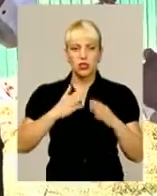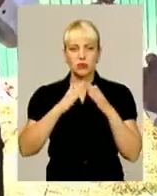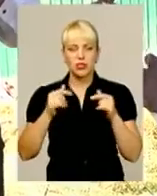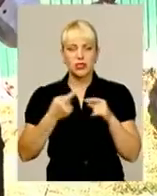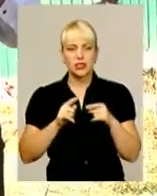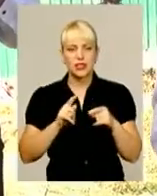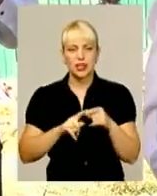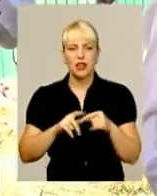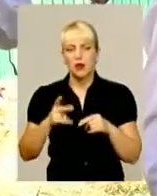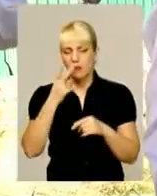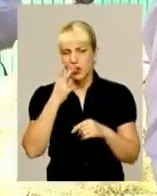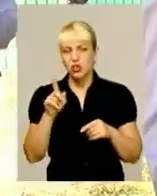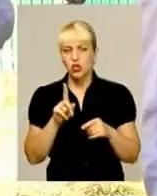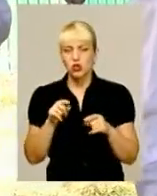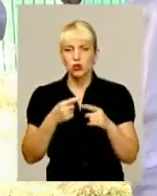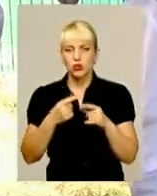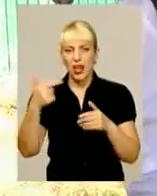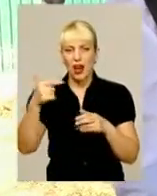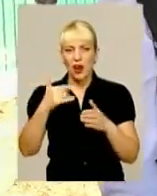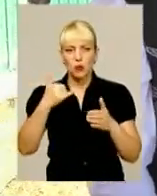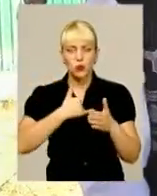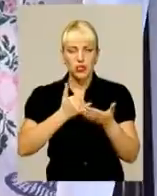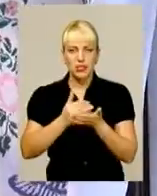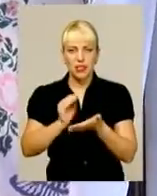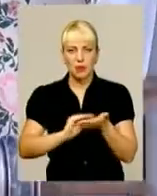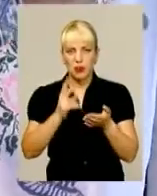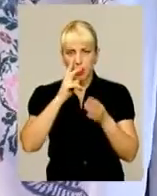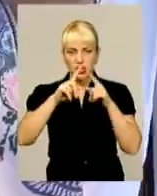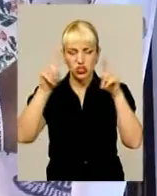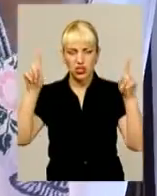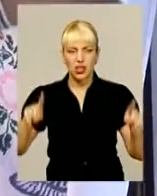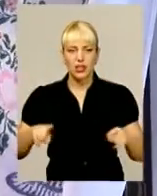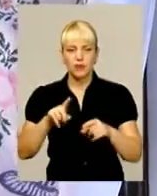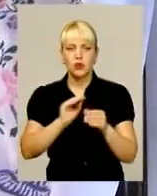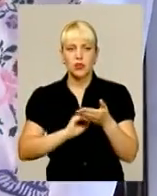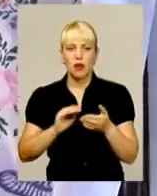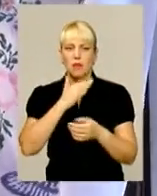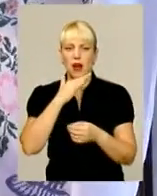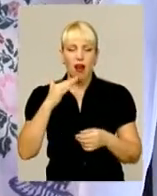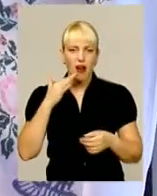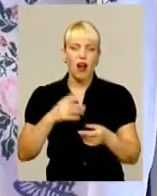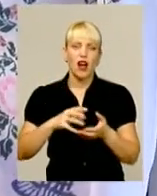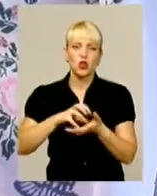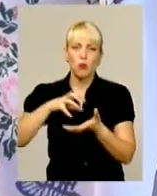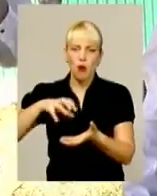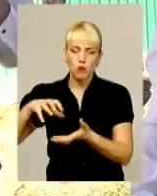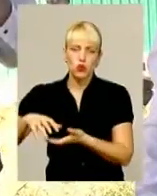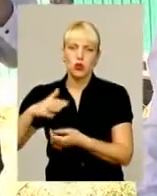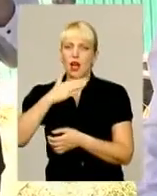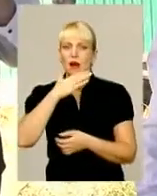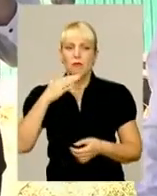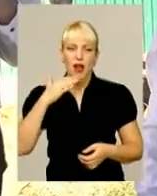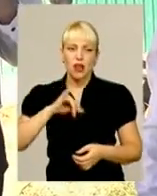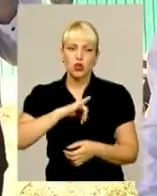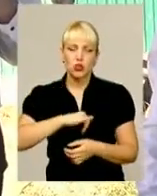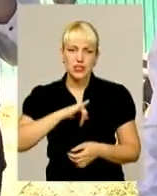«Пропала грамота», витікся, у нас така маленька висичка висить, пампушок багато, сала багато, тарані багато, але пити не будемо